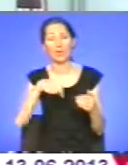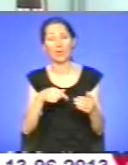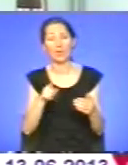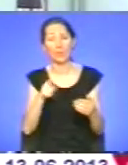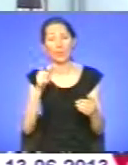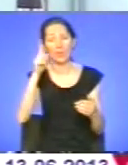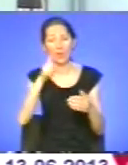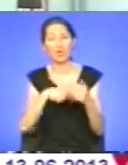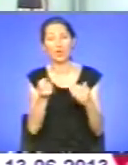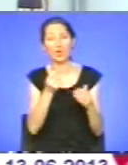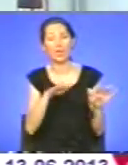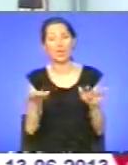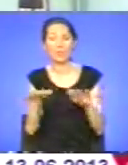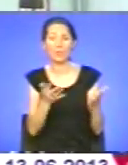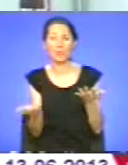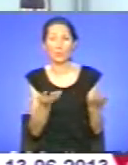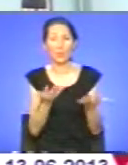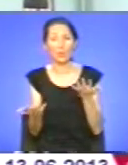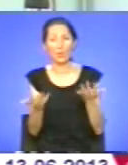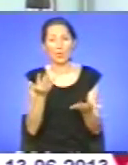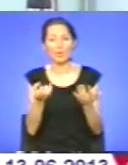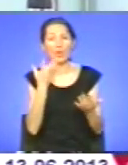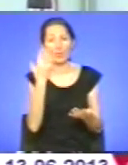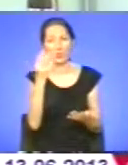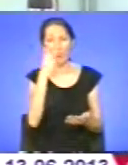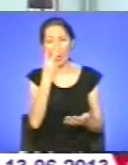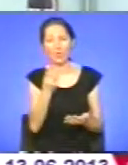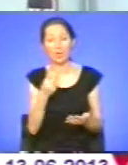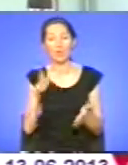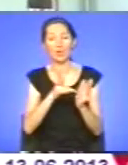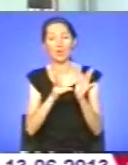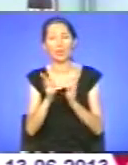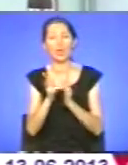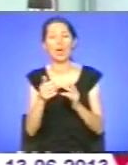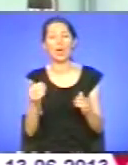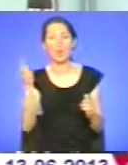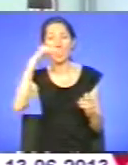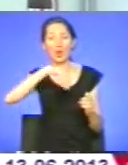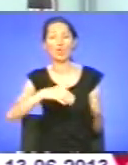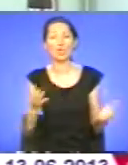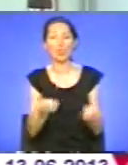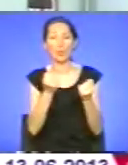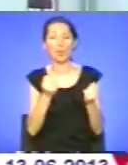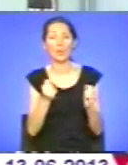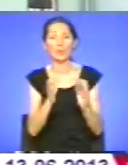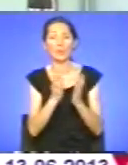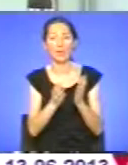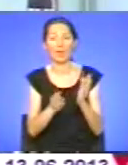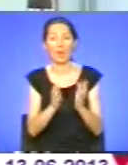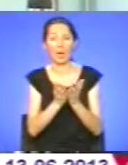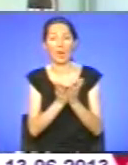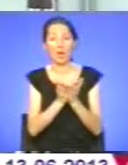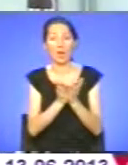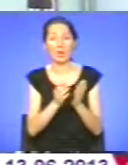час, коли вони бачили, коли Христа на Оливній Горі були, схопили книжники і фарисеї, слуги їхні, коли Його ввели на